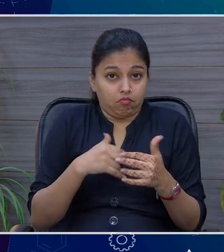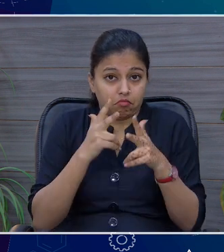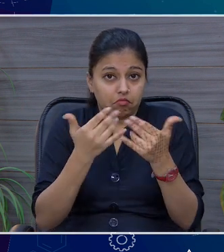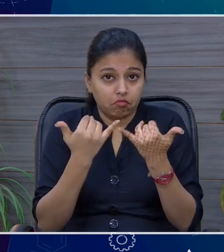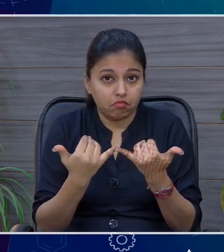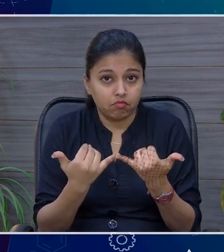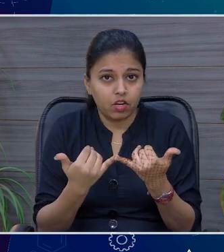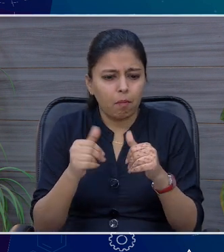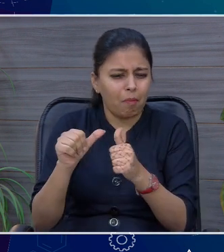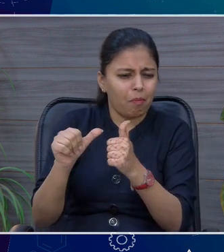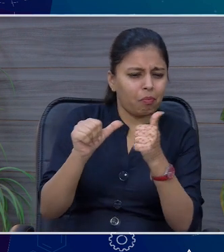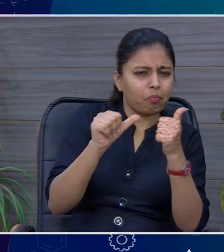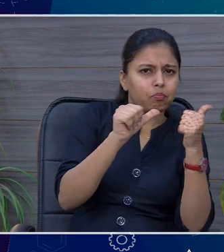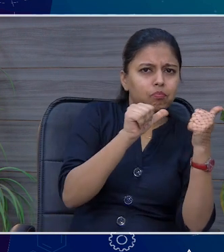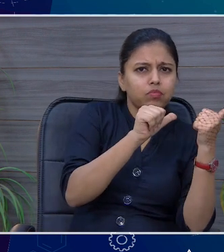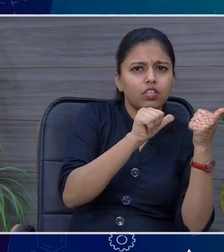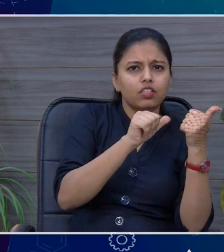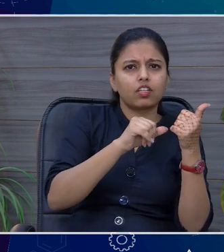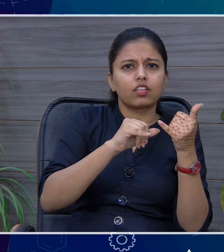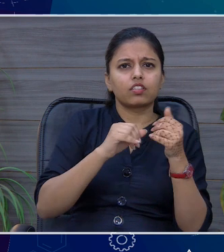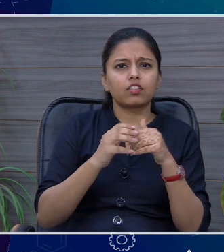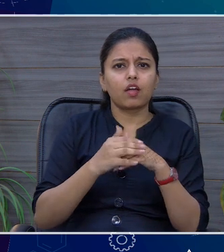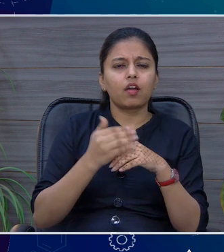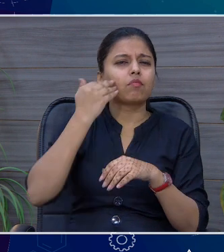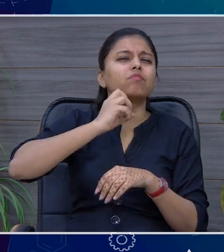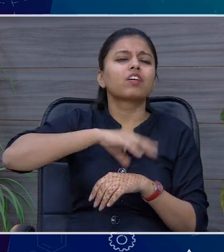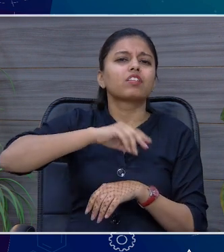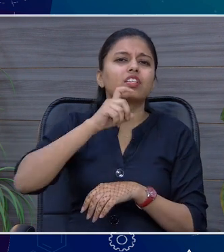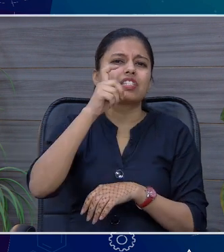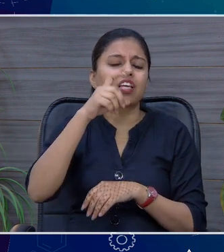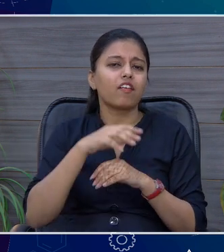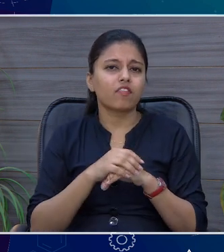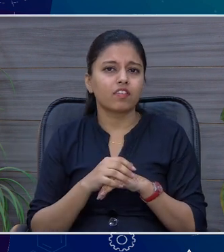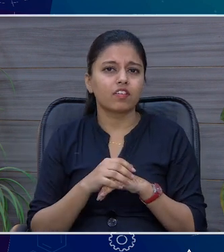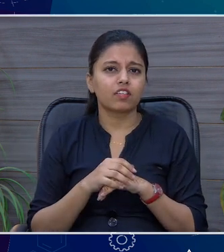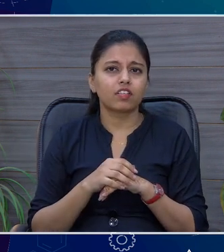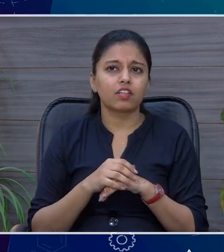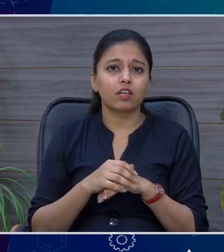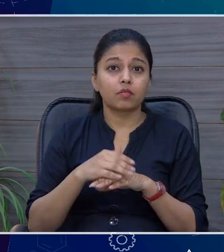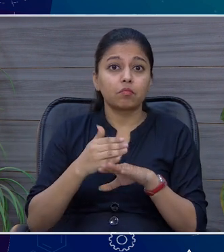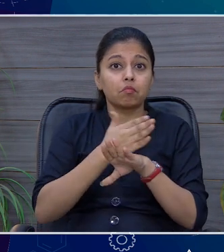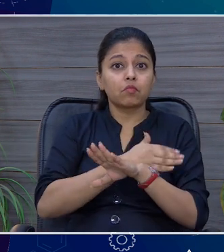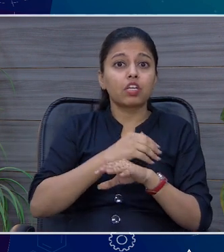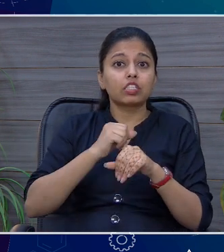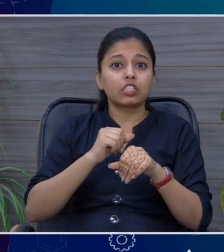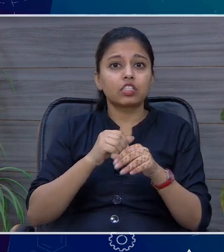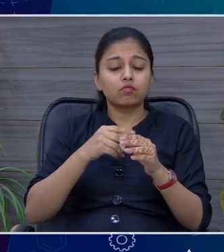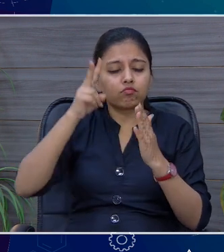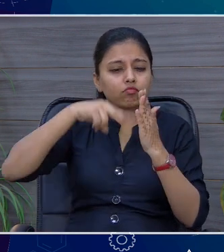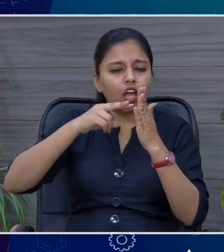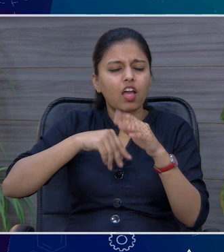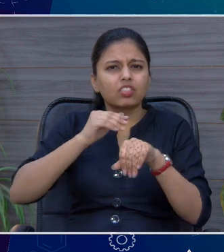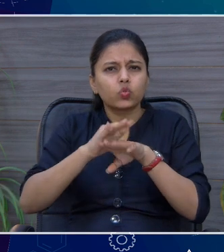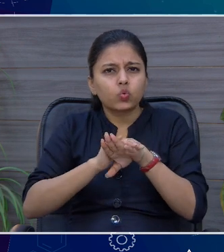बाटेज इसकान फाले आयृश कुले। यह जाएटला रहे शुभांग टर्यसी काकूल शुलिब